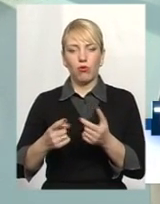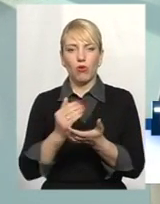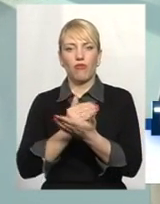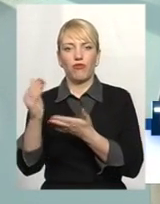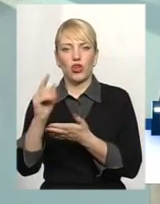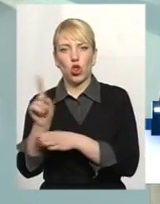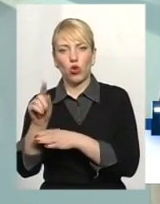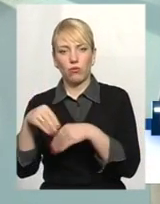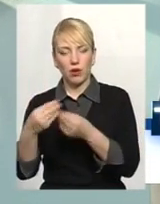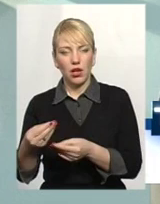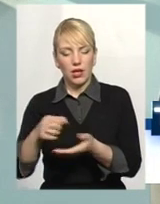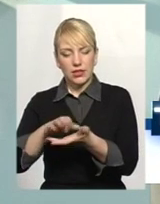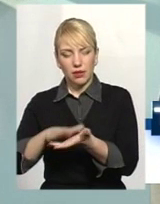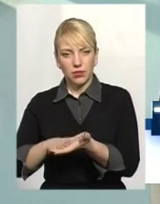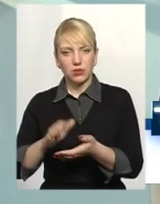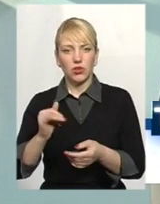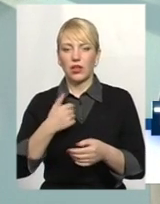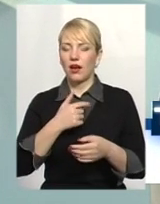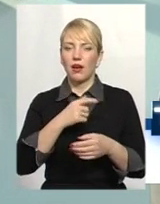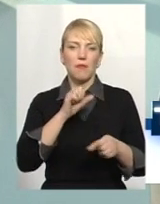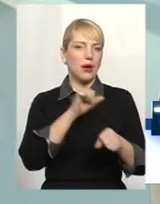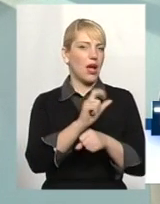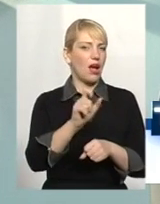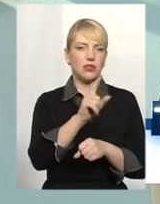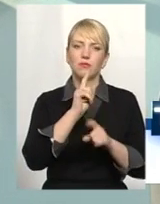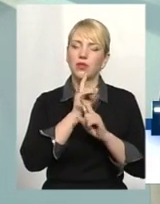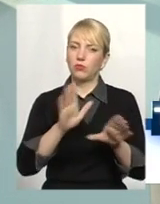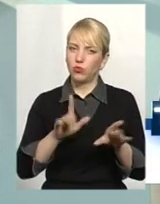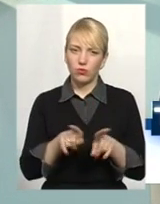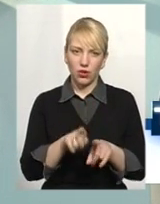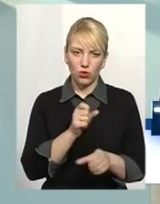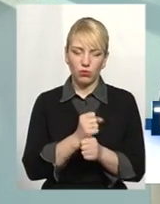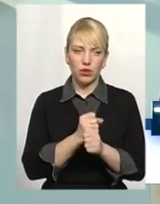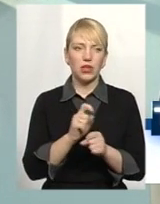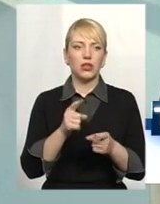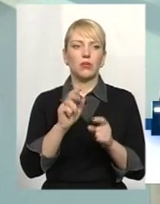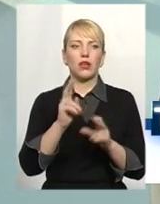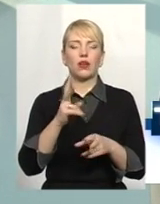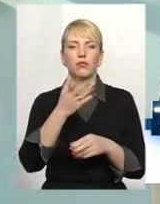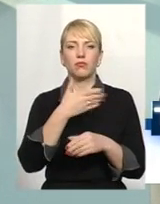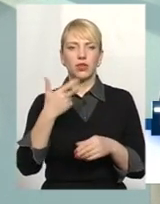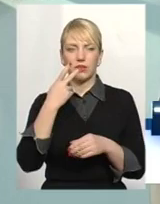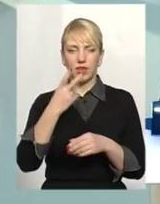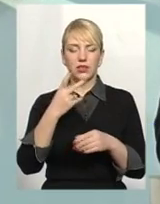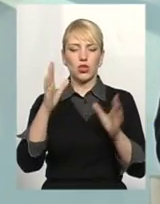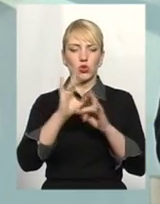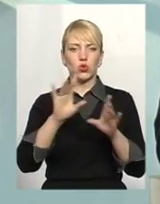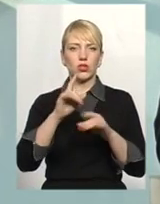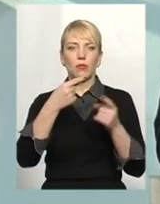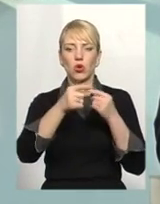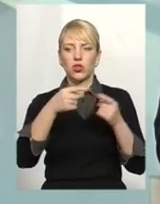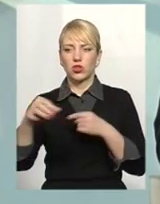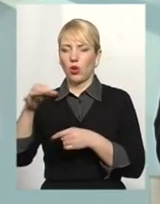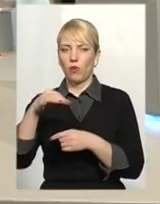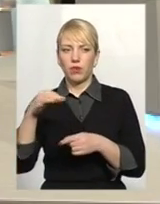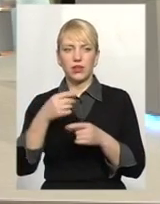ставимо питання, і ми не будемо робити, тому що, як були сюжети по інших областях,